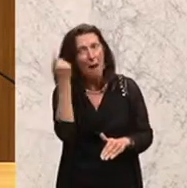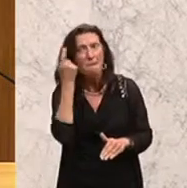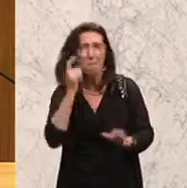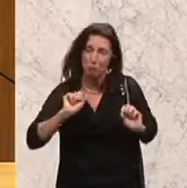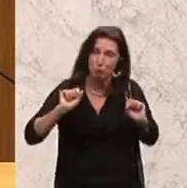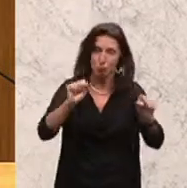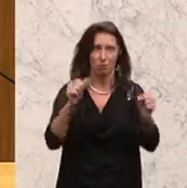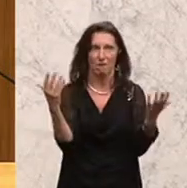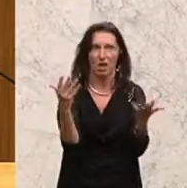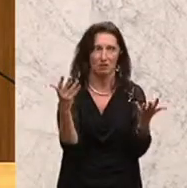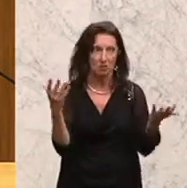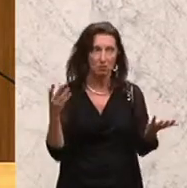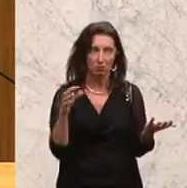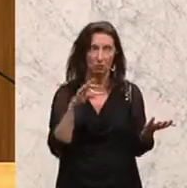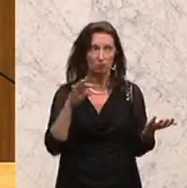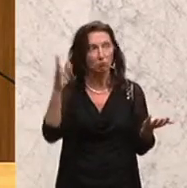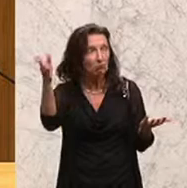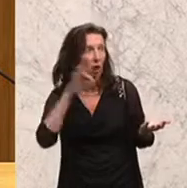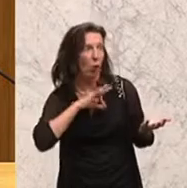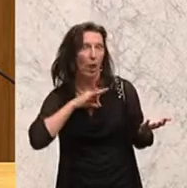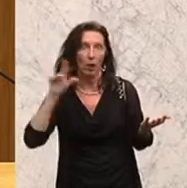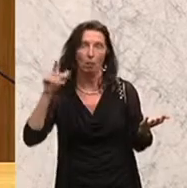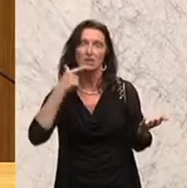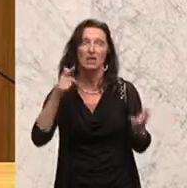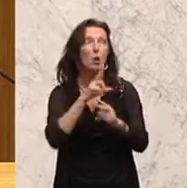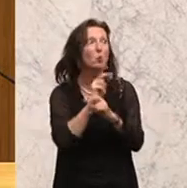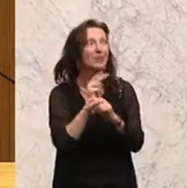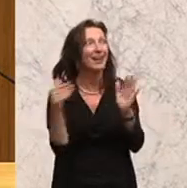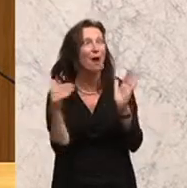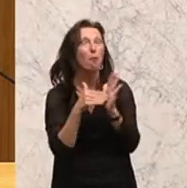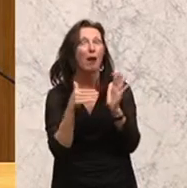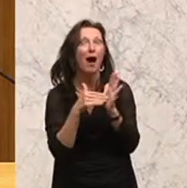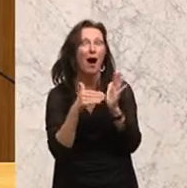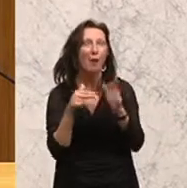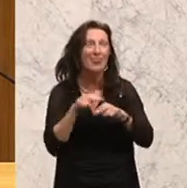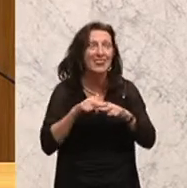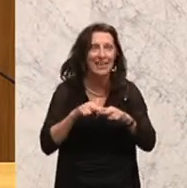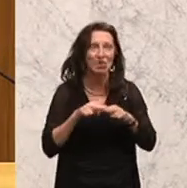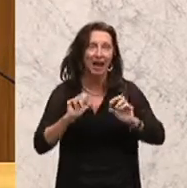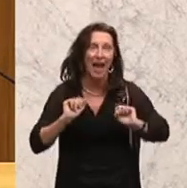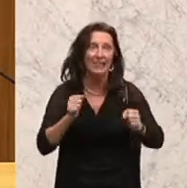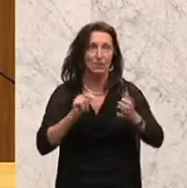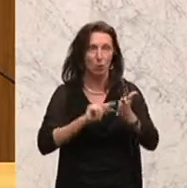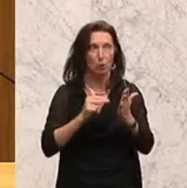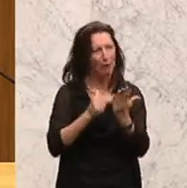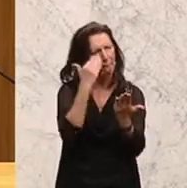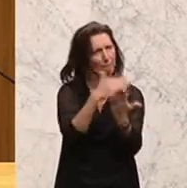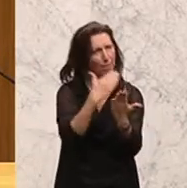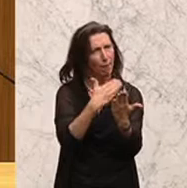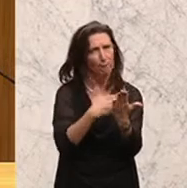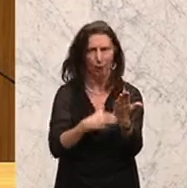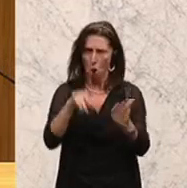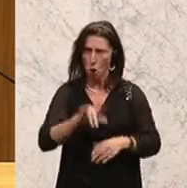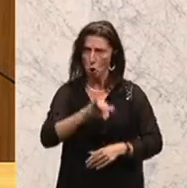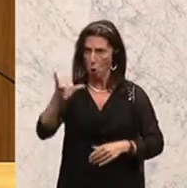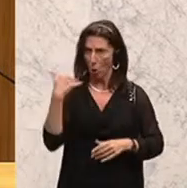Kollege Lopatio hat es ja angeschnitten als Wort, wir brauchen für Österreich natürlich einen akkordierten nationalen Aktionsplan. Wir haben den im Juni schon beantragt hier